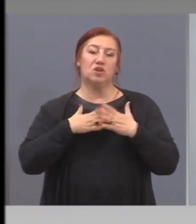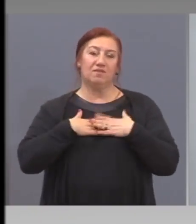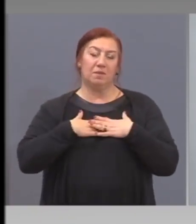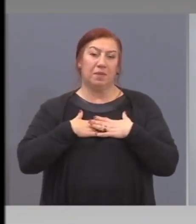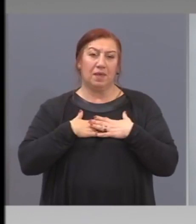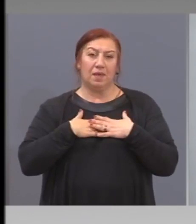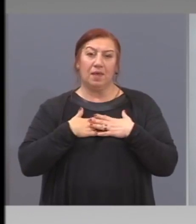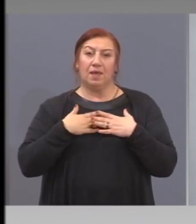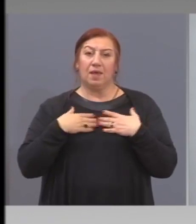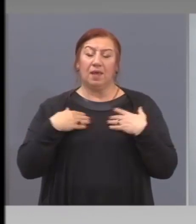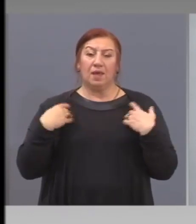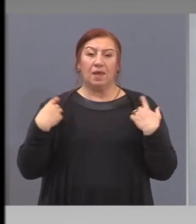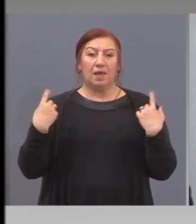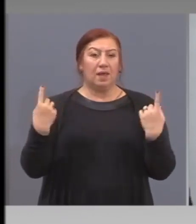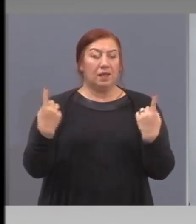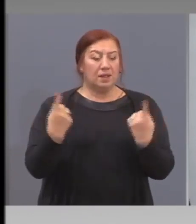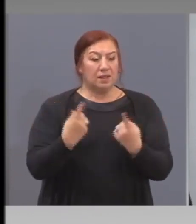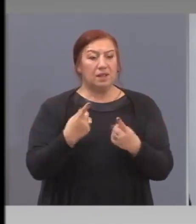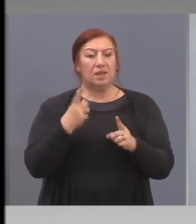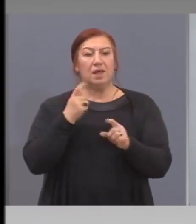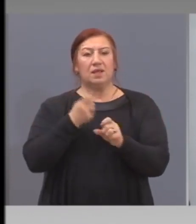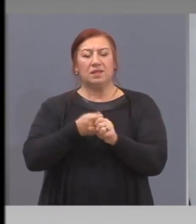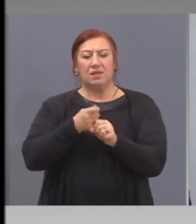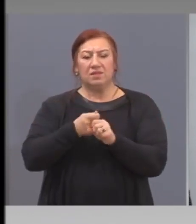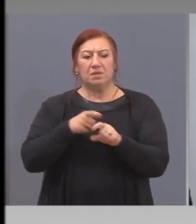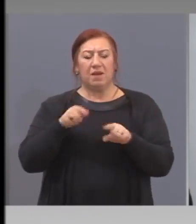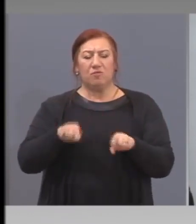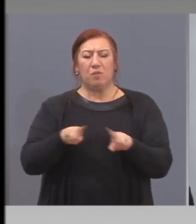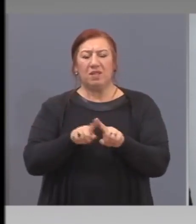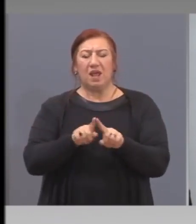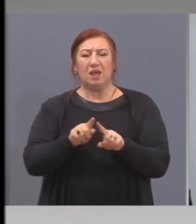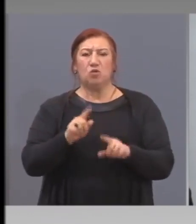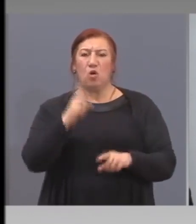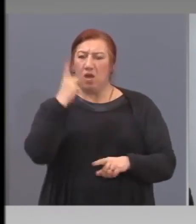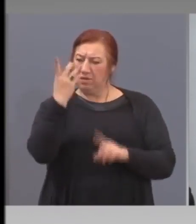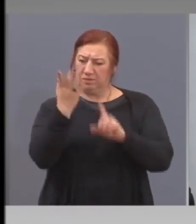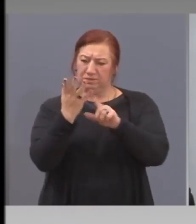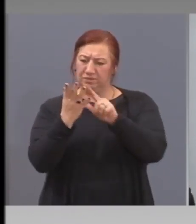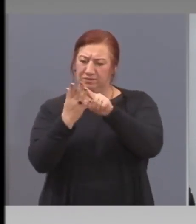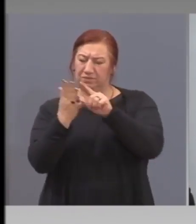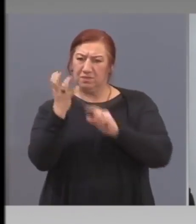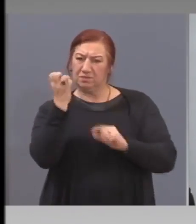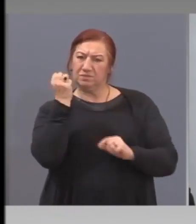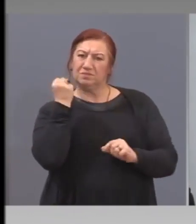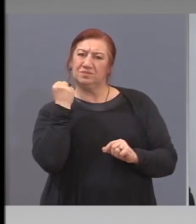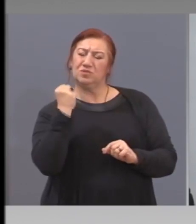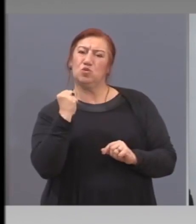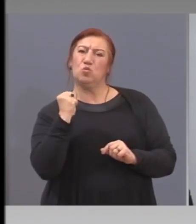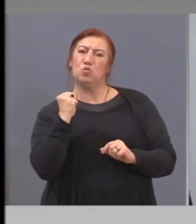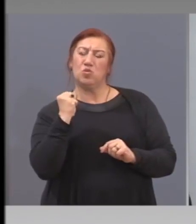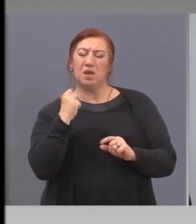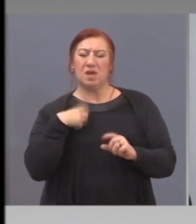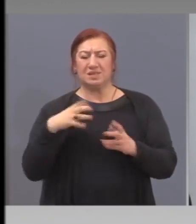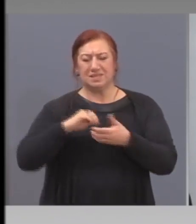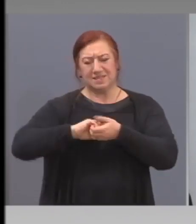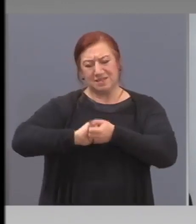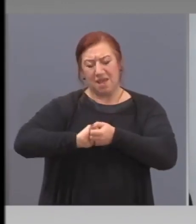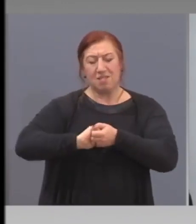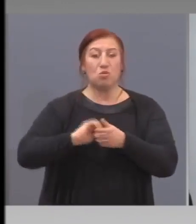Ние, като нация, в момента трябва да сме като юмрук свити, за да успееме. Иначе няма как да се успее.